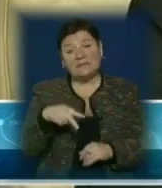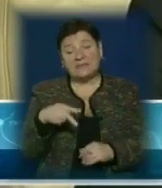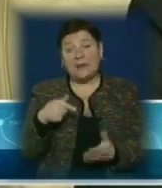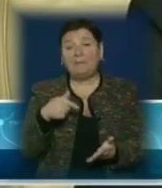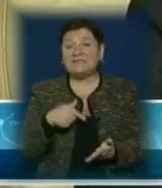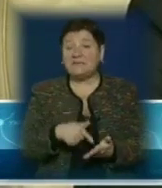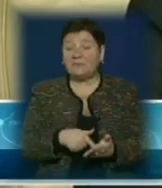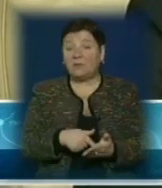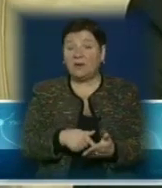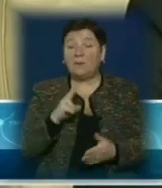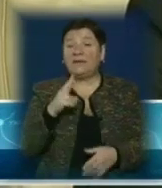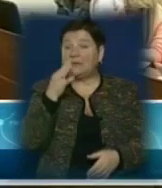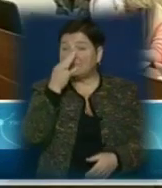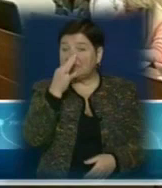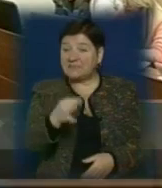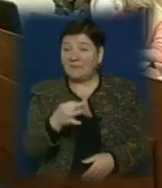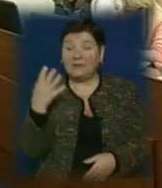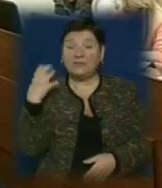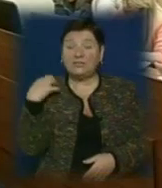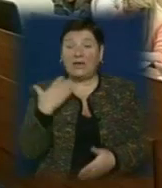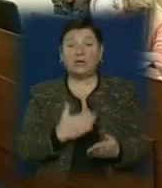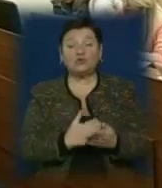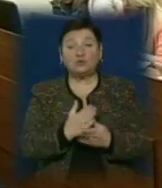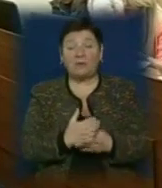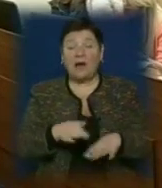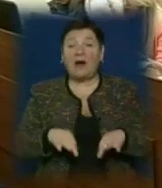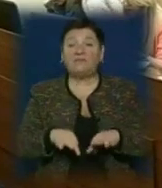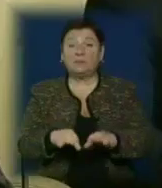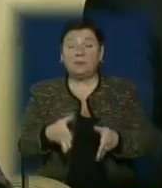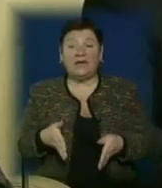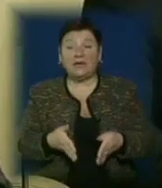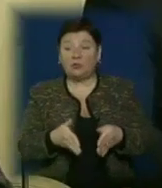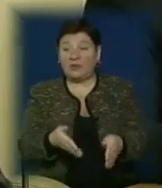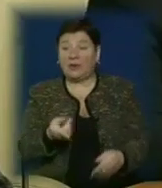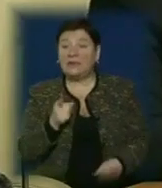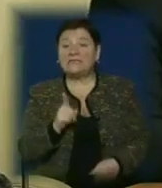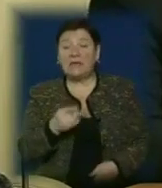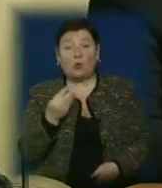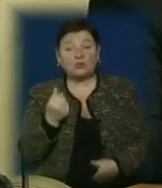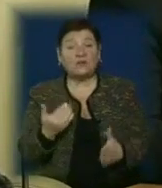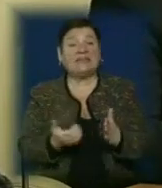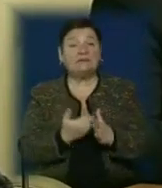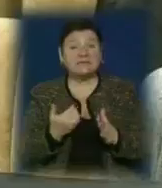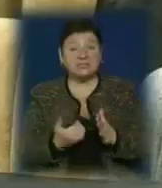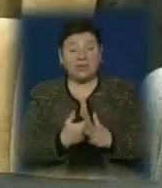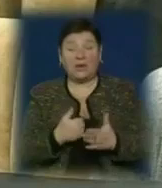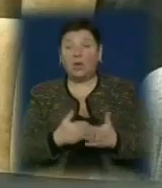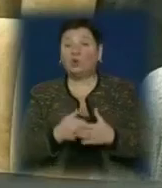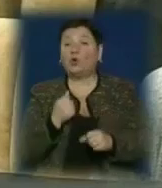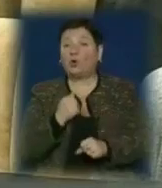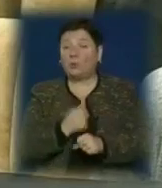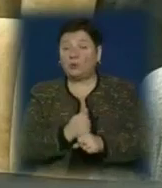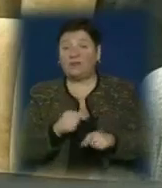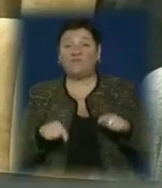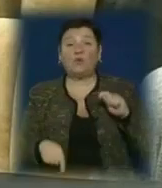Проте, як зазначив Михайло Попович, начальник служби автомобільних доріг у Закарпетській області, цих коштів не вистачає. До роботи в осінньо